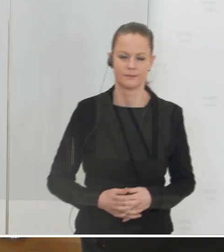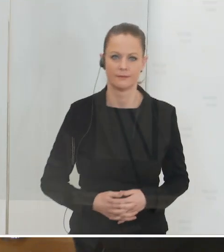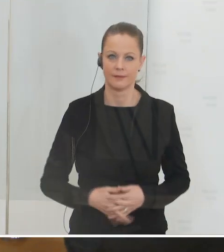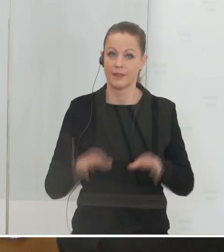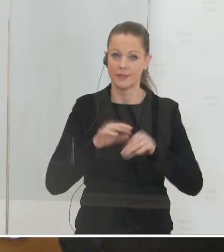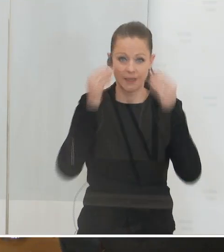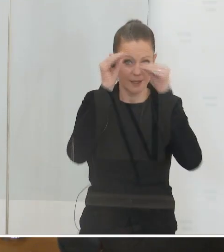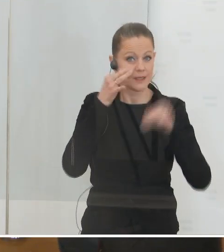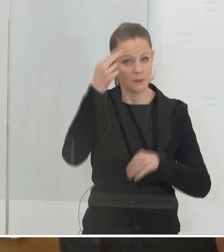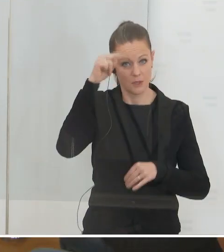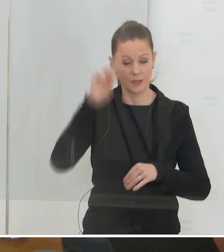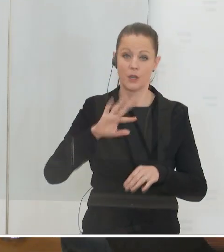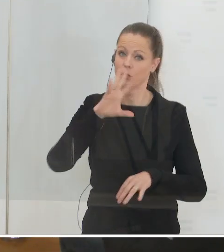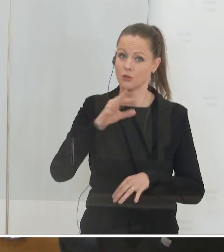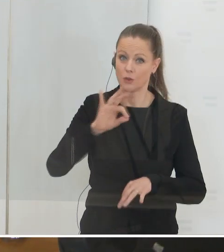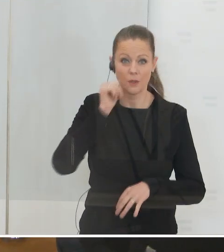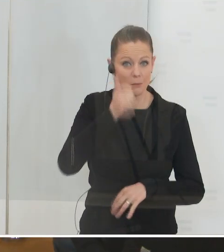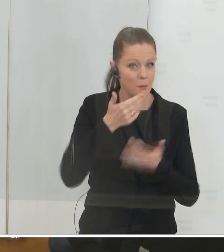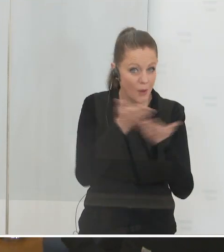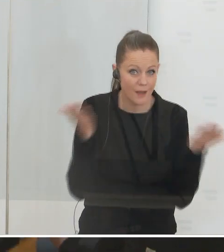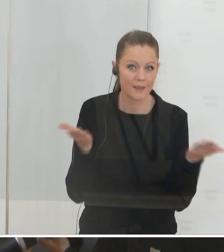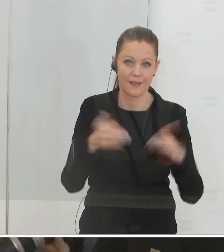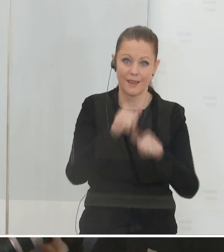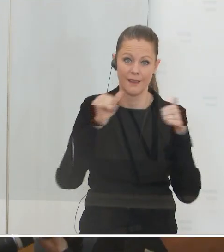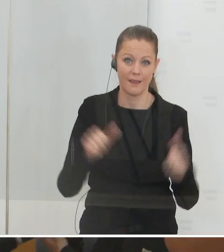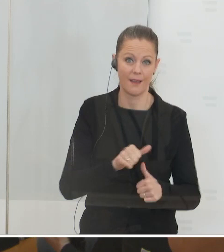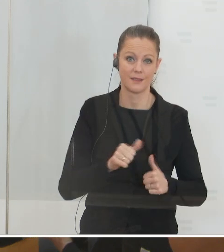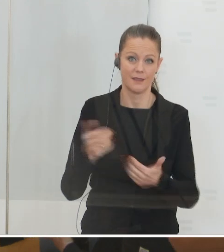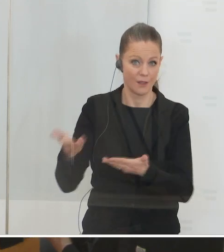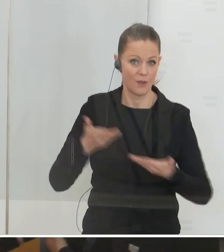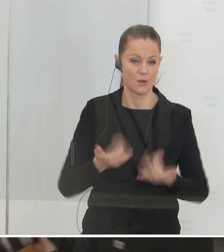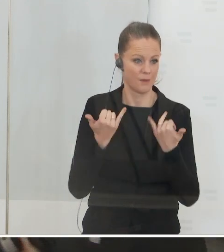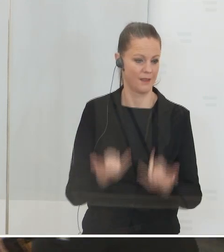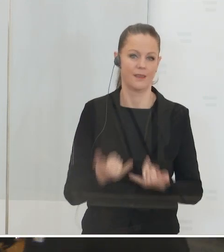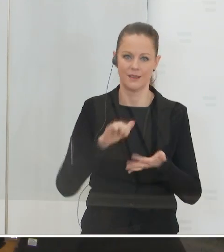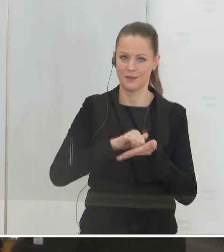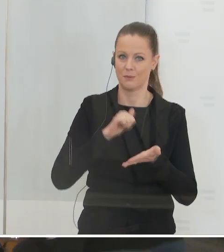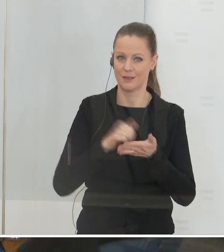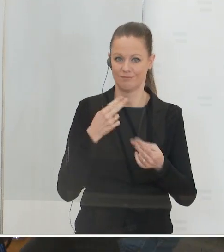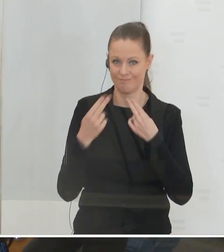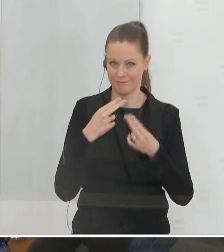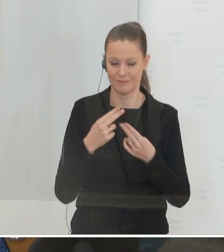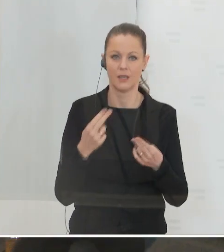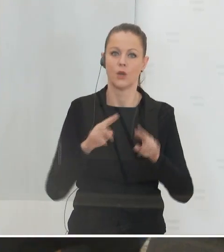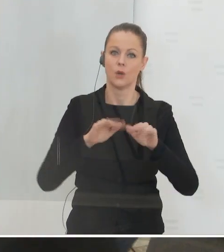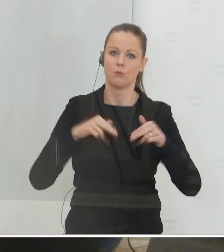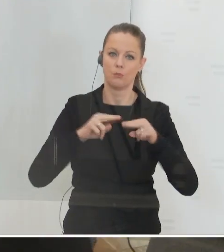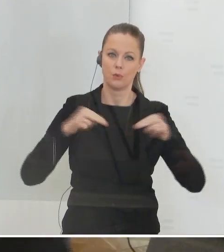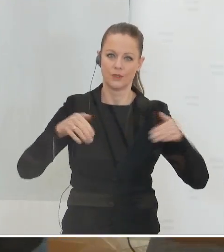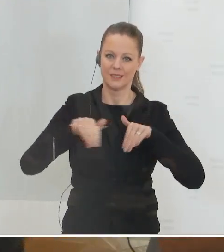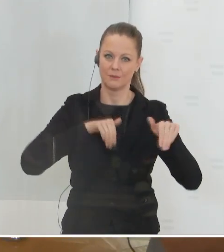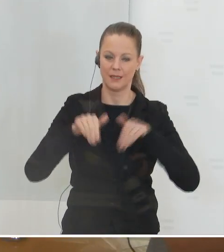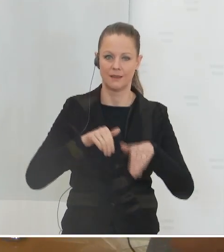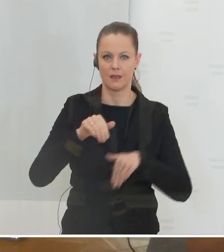Sehr geehrte Damen und Herren, einen schönen guten Morgen und herzlich willkommen zu diesem Pressestatement mit Bundesminister Martin Kocher. Herr